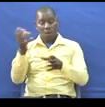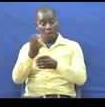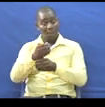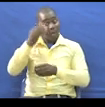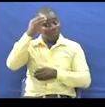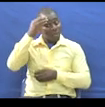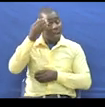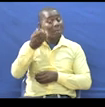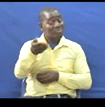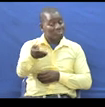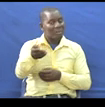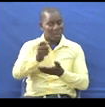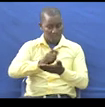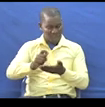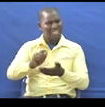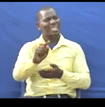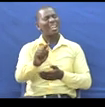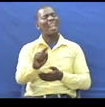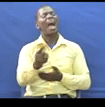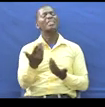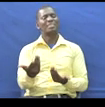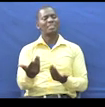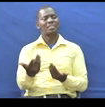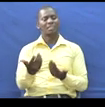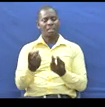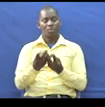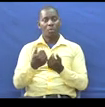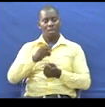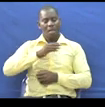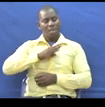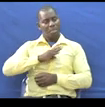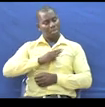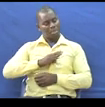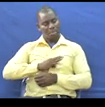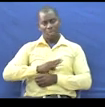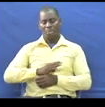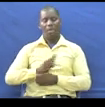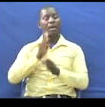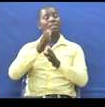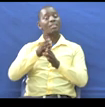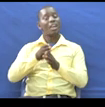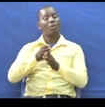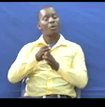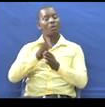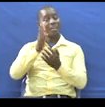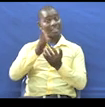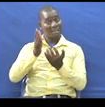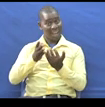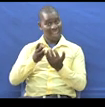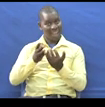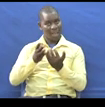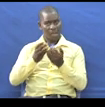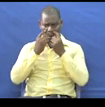Mwandishi Waile Matini Lakini Pia Unajiridhisha Mawuzui Na Mtindro Kwa Sabu Kwa